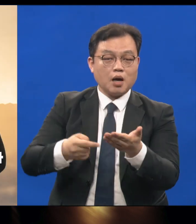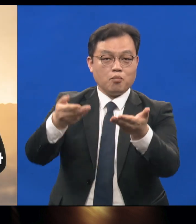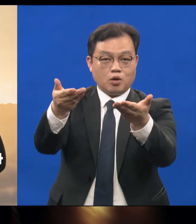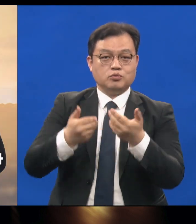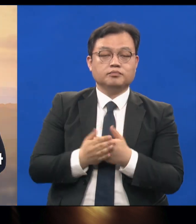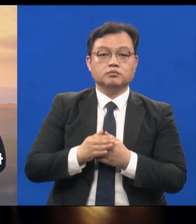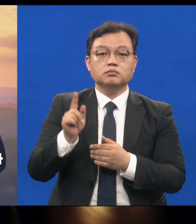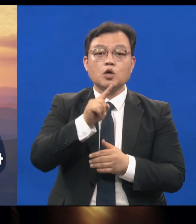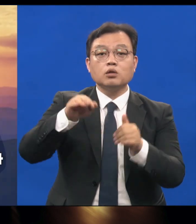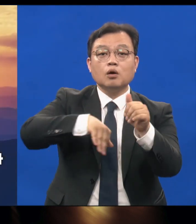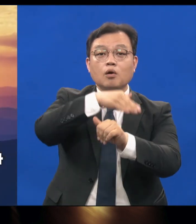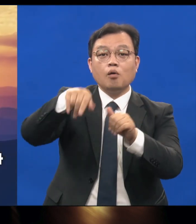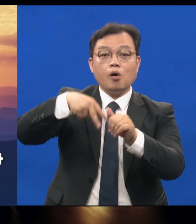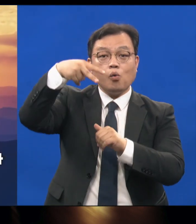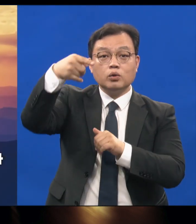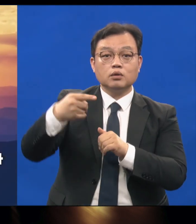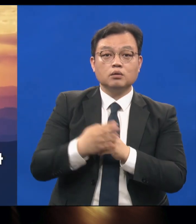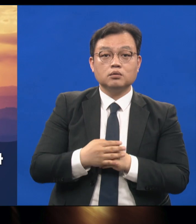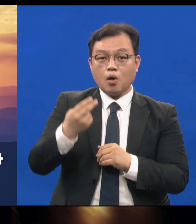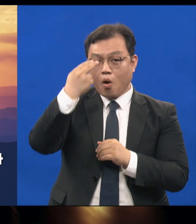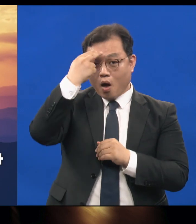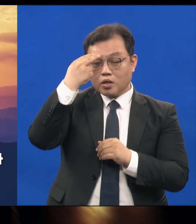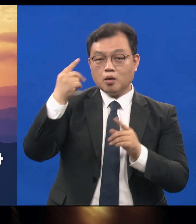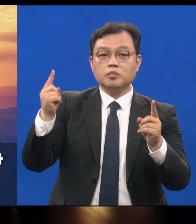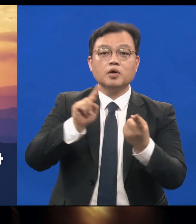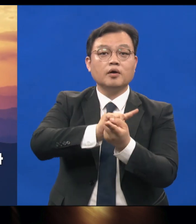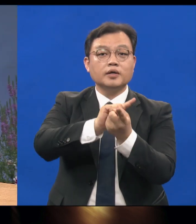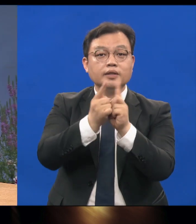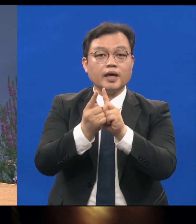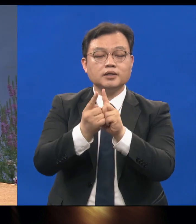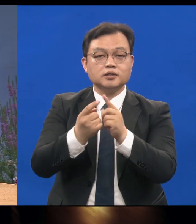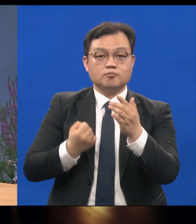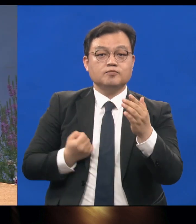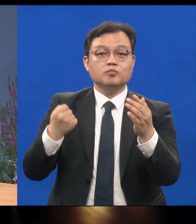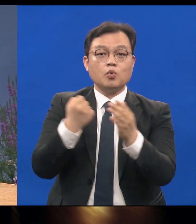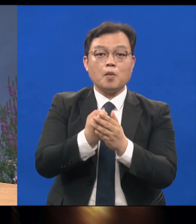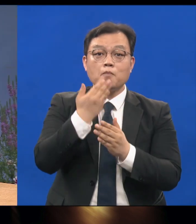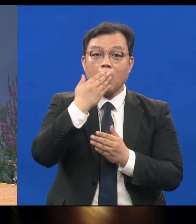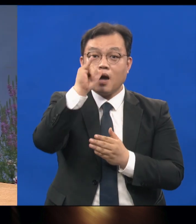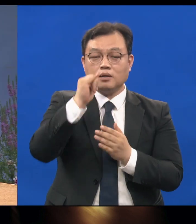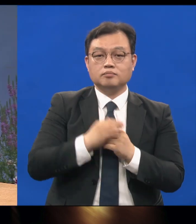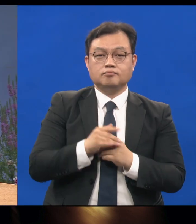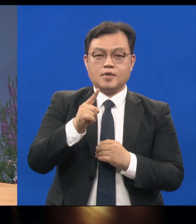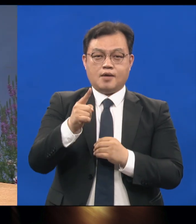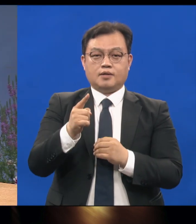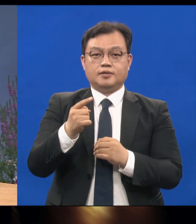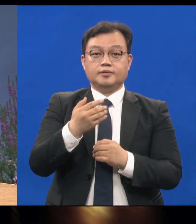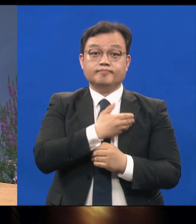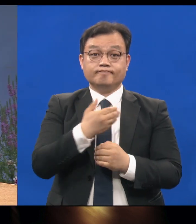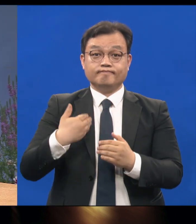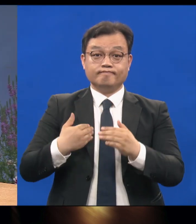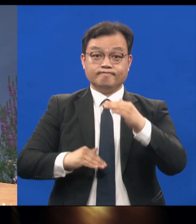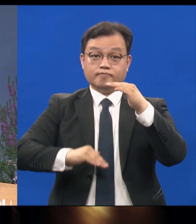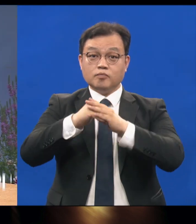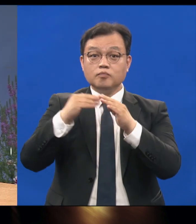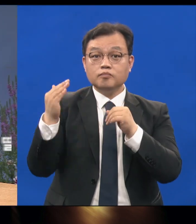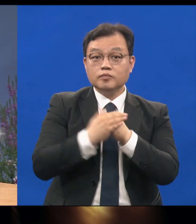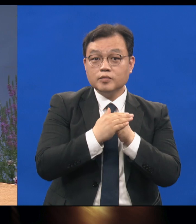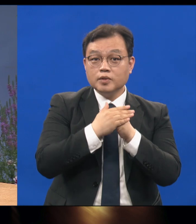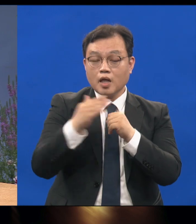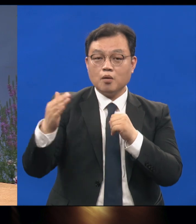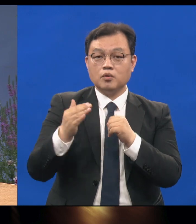가운데서도 염려 대신에 담대할 수가 있는 것입니다 그 담대함과 당당함 때문에 10절 뒤에